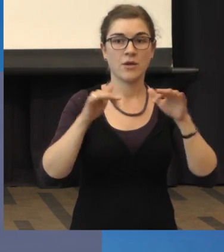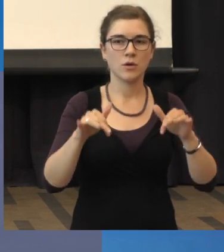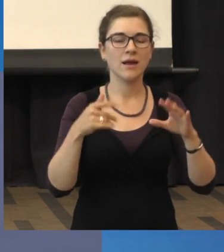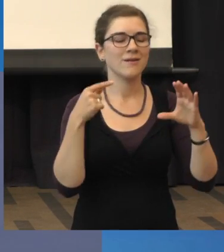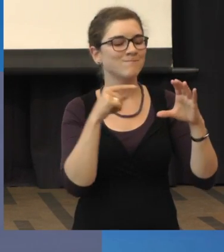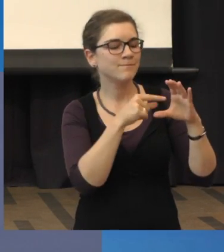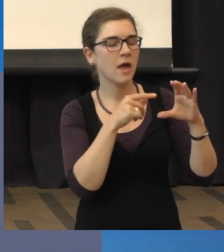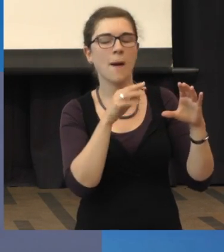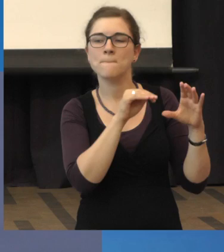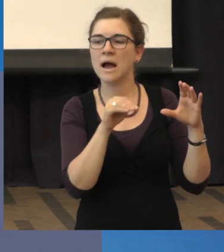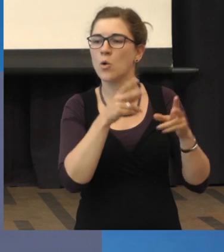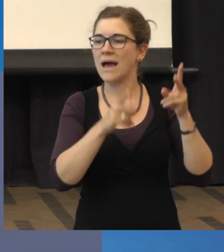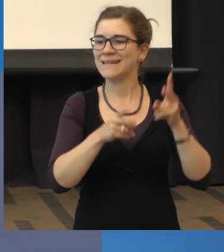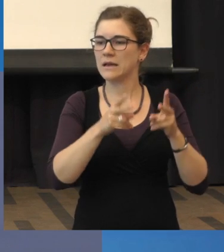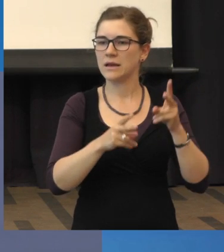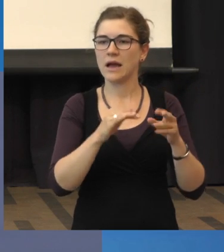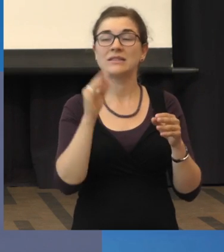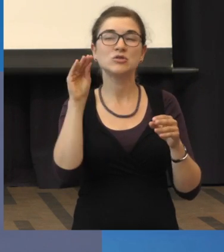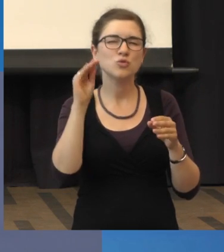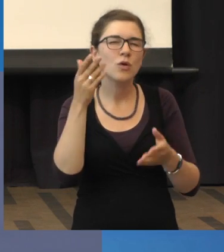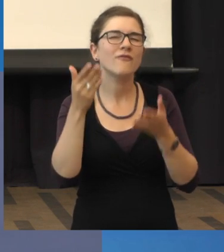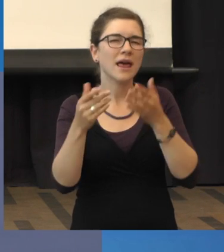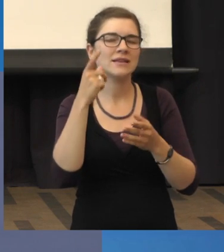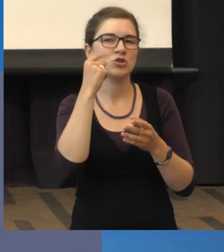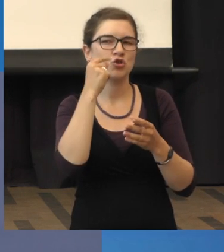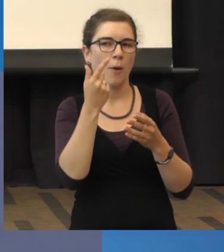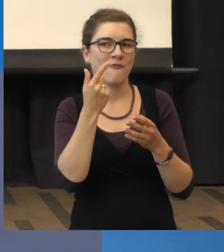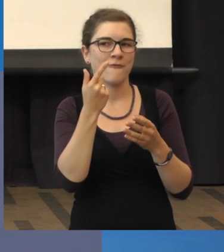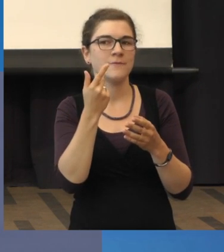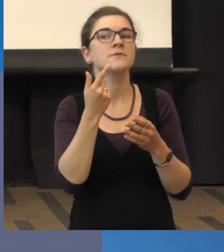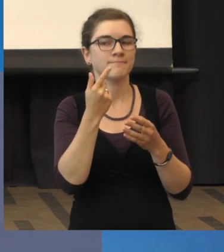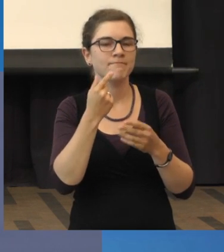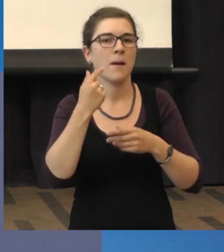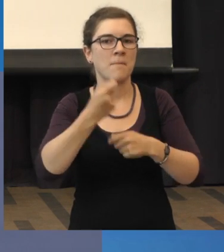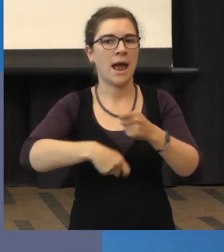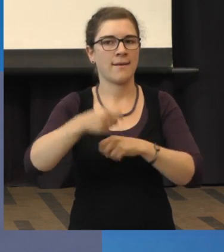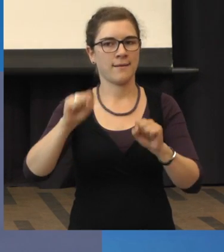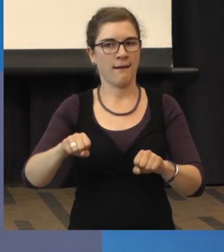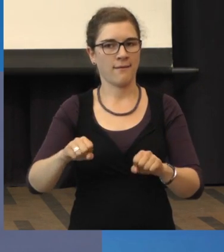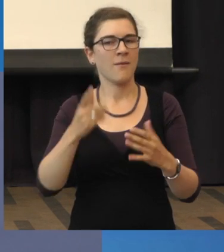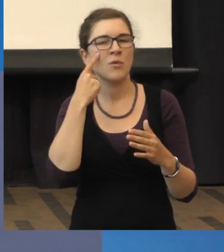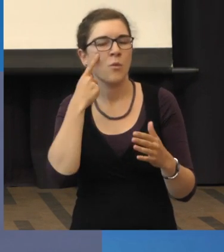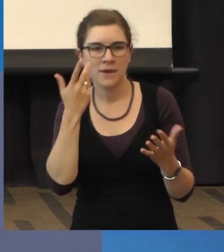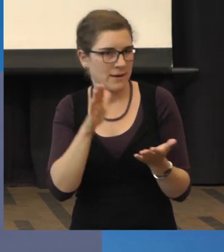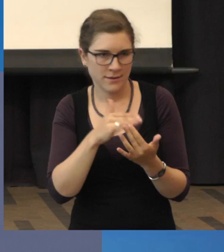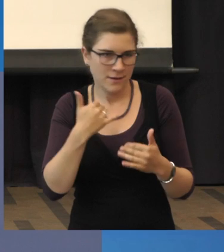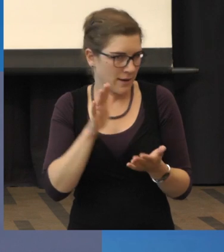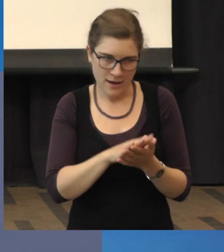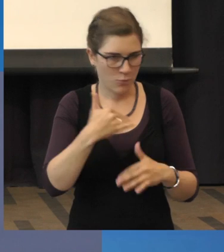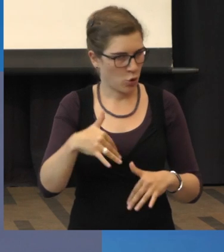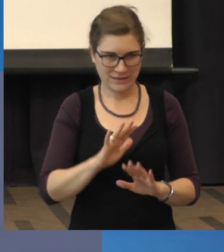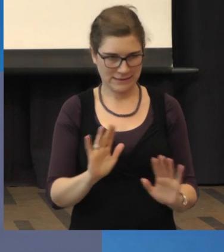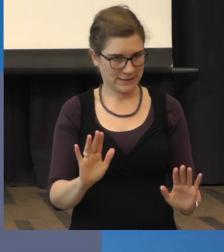die Makroplatte-Generation in Zukunft vielleicht doch mal mit Tropfen behandeln kann. Aber bisher funktioniert das nicht. Deshalb diese Spritze.